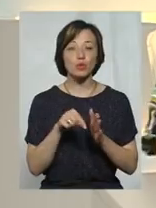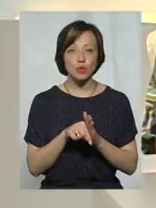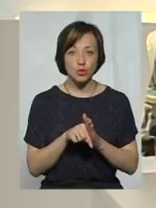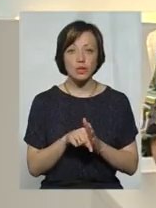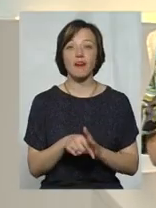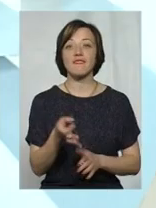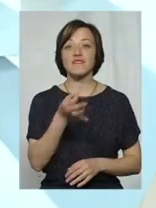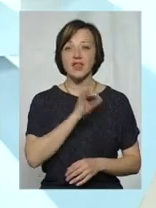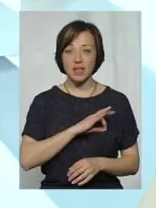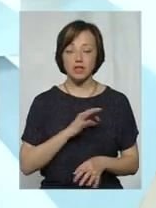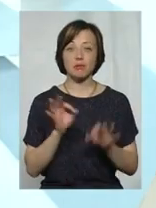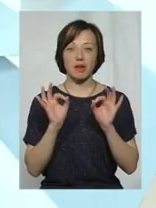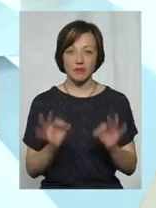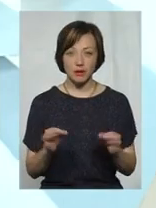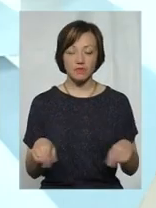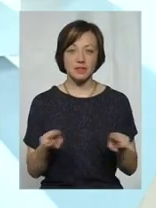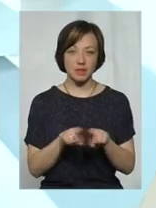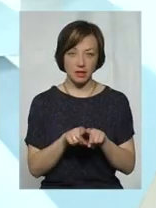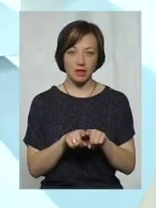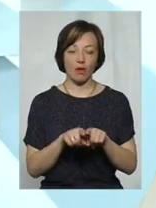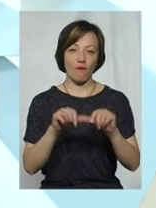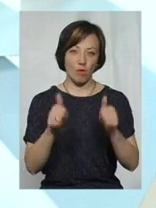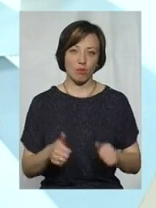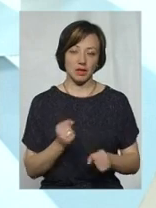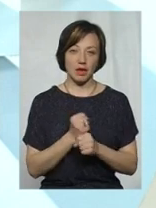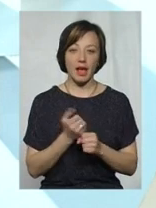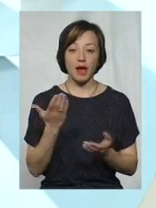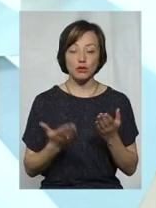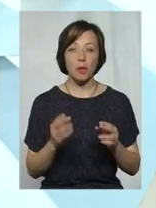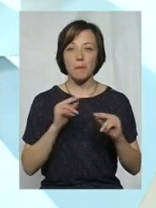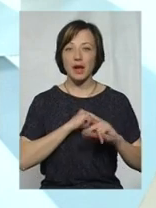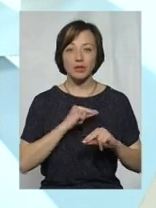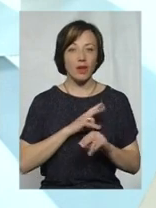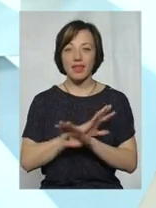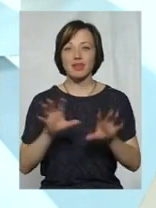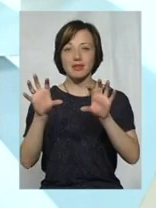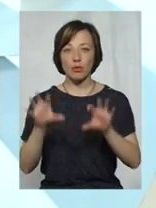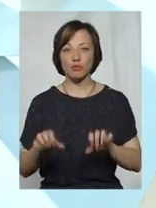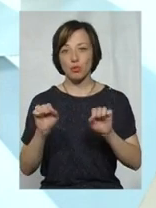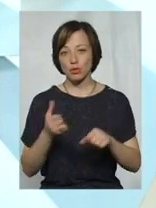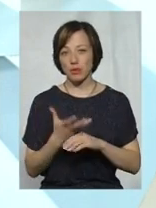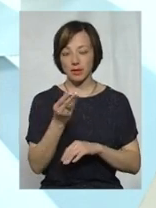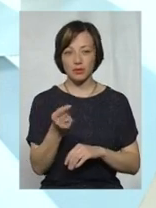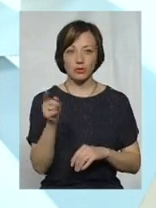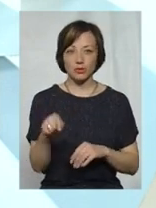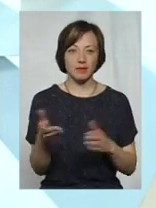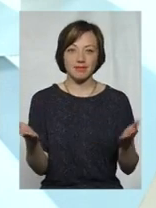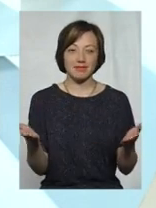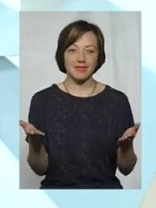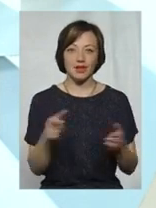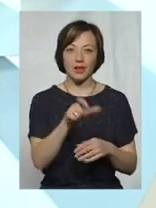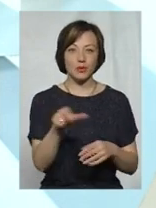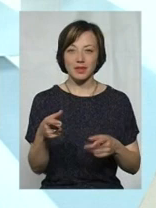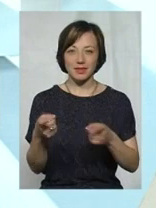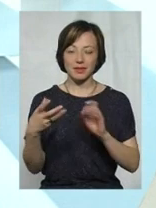вигідніше і правильніше все таке. Так, звичайно. Якщо він працює нелегально і в змозі оплатити, то ми, звичайно, туди таких осіб